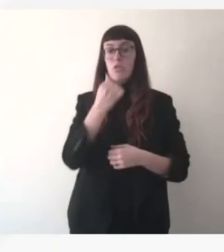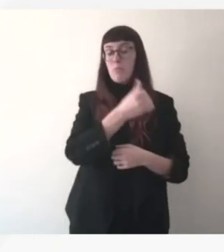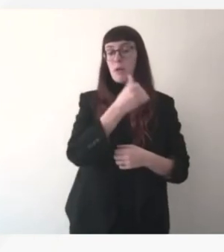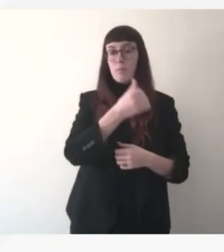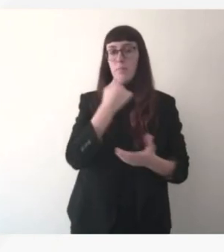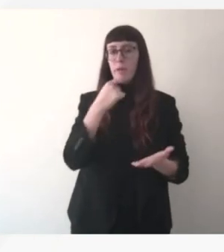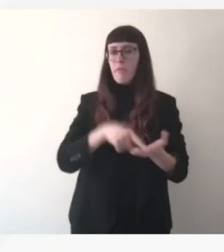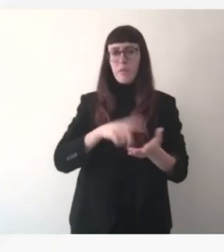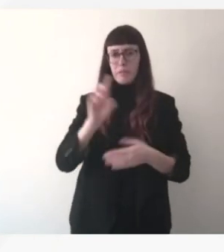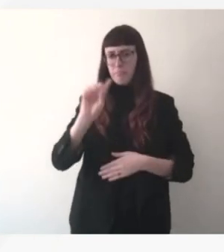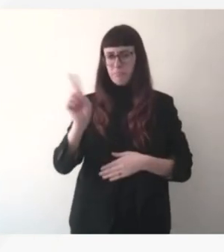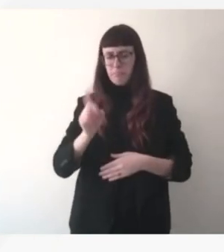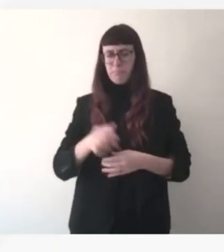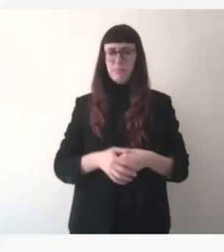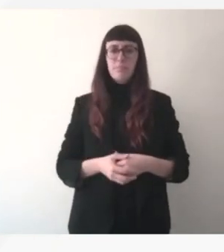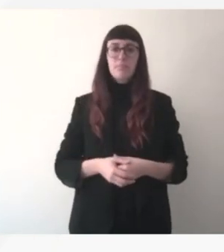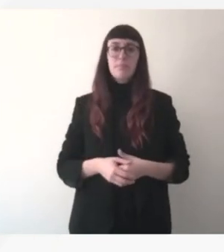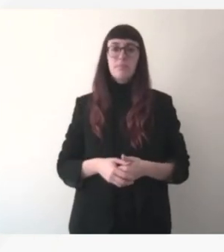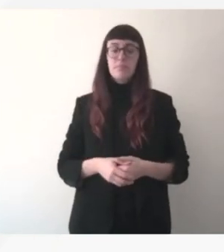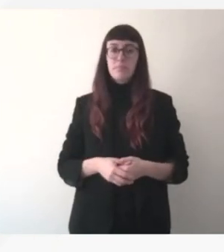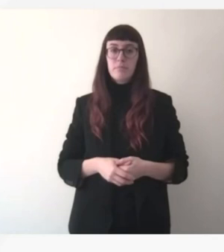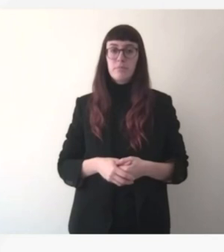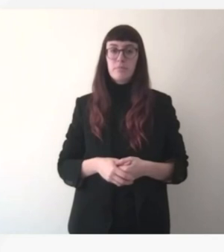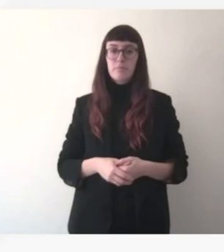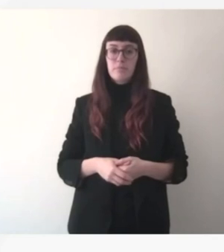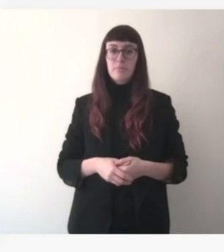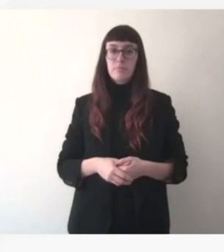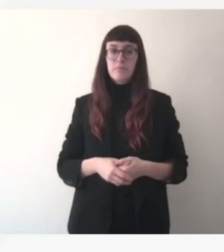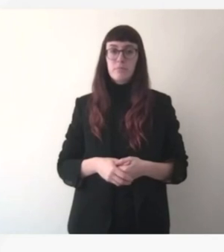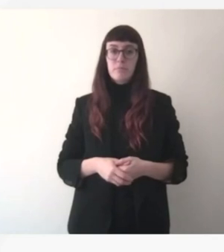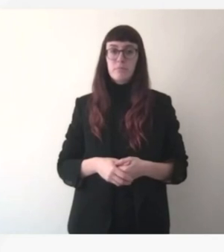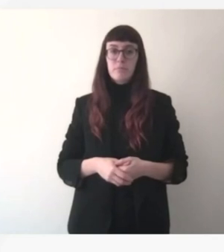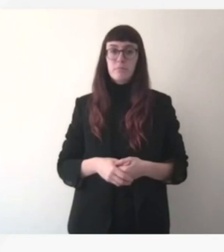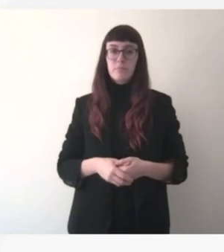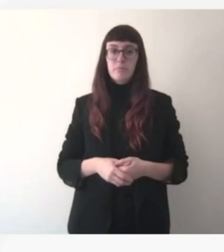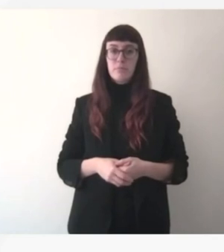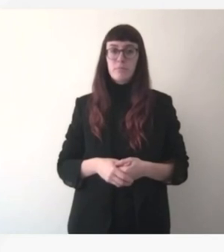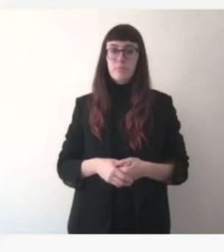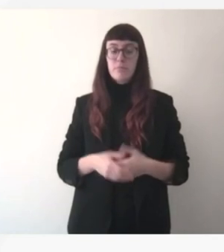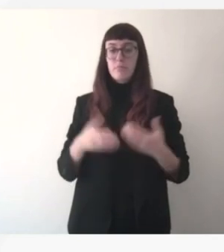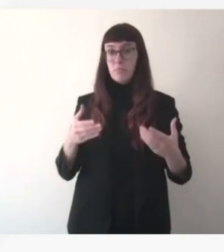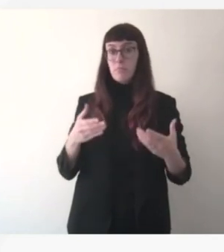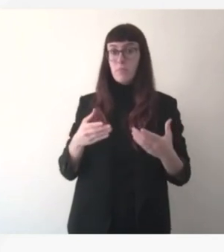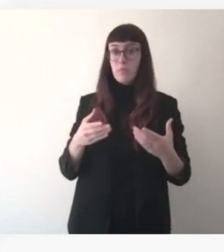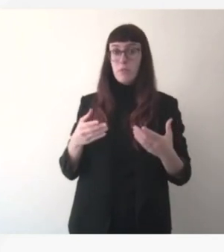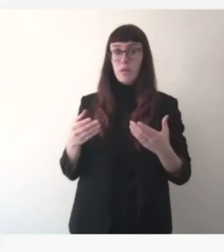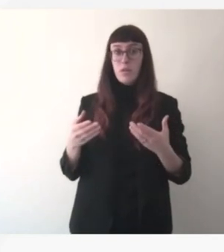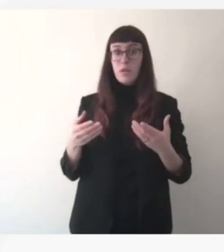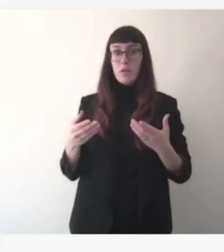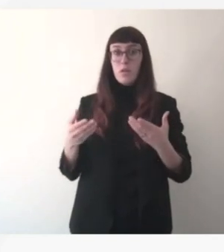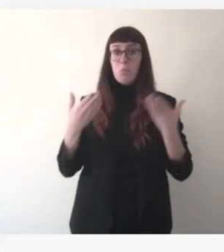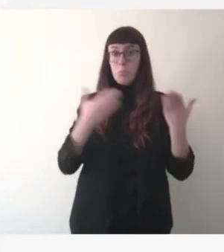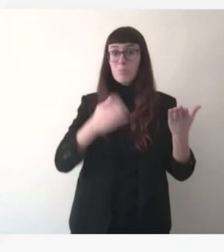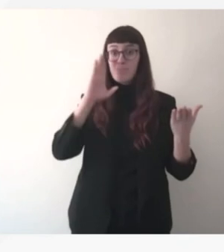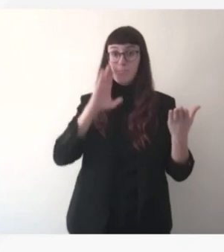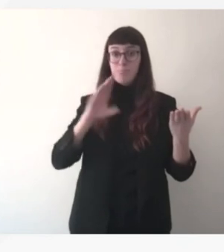russes et même non européennes de cesser leur activité en Russie mais c'est les seules discussions qu'on a pu avoir donc